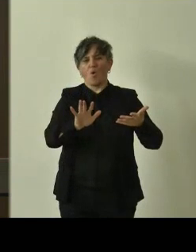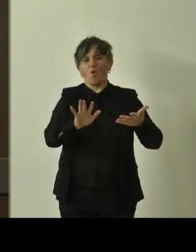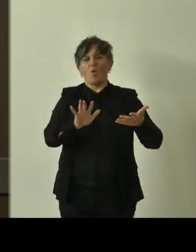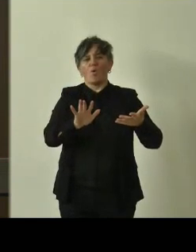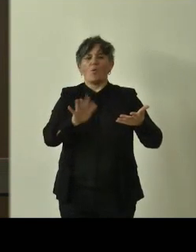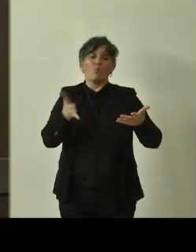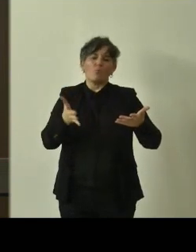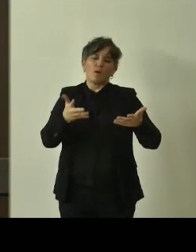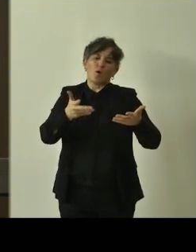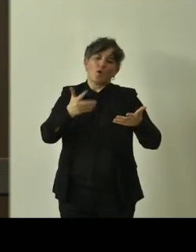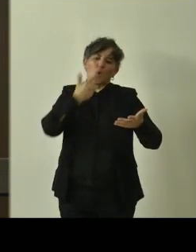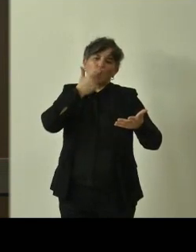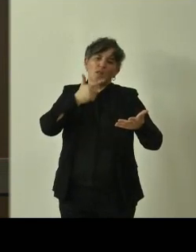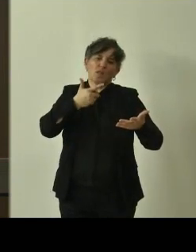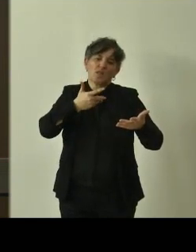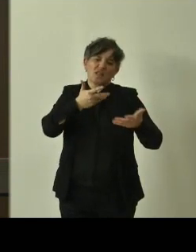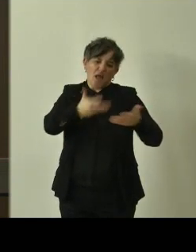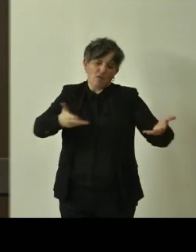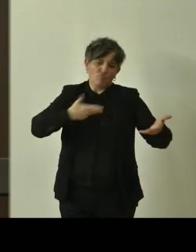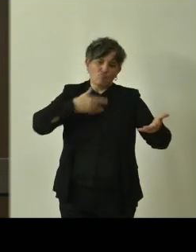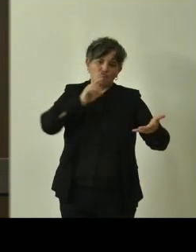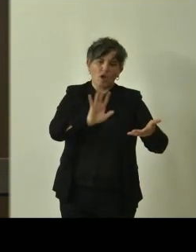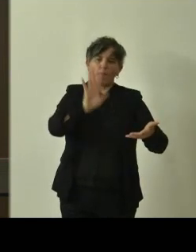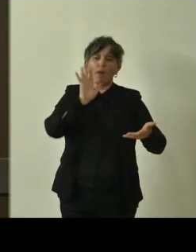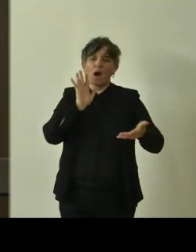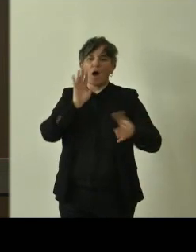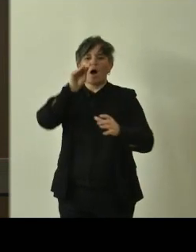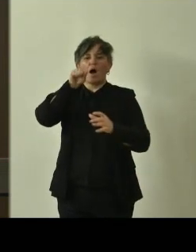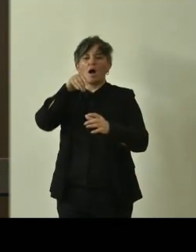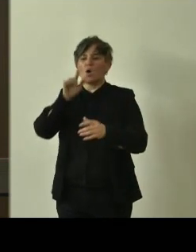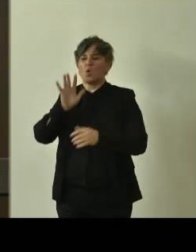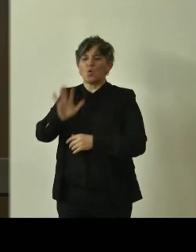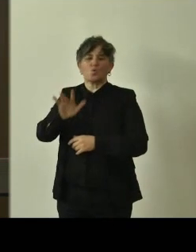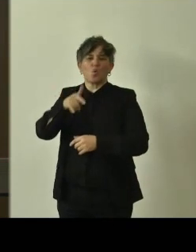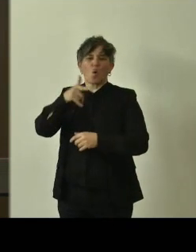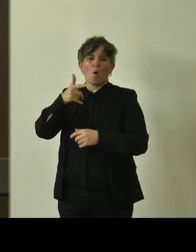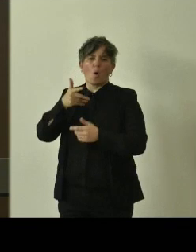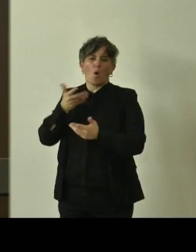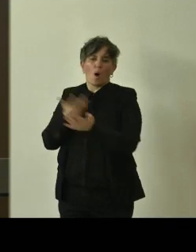non è nel suo ambiente naturale.